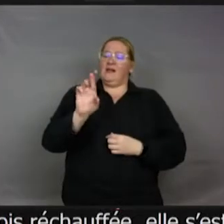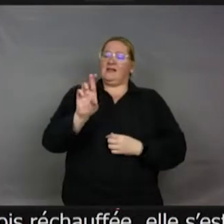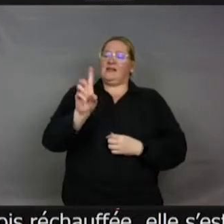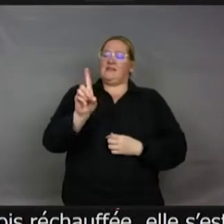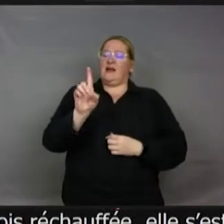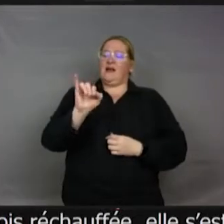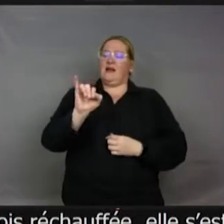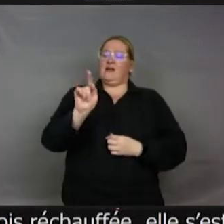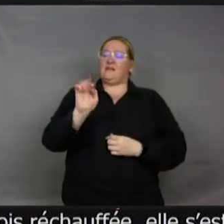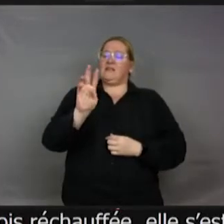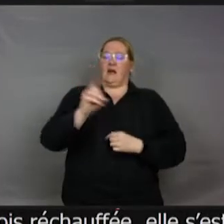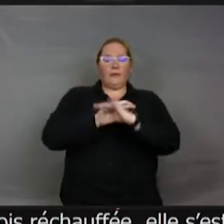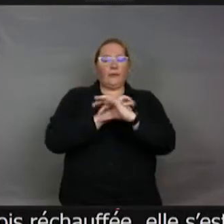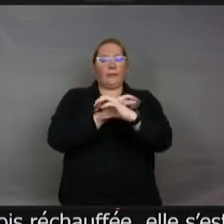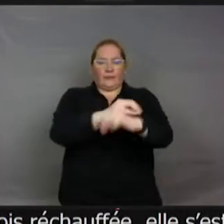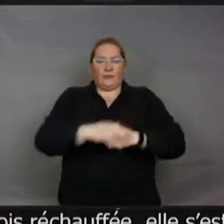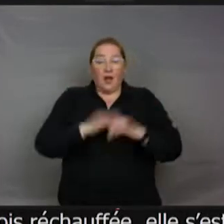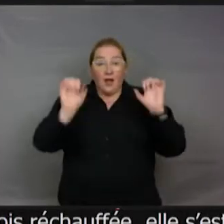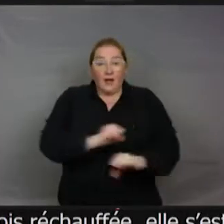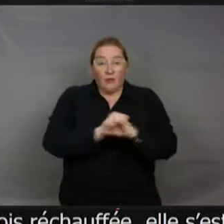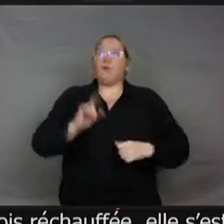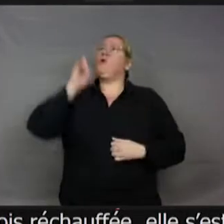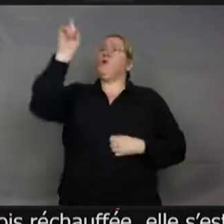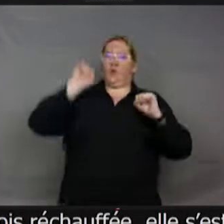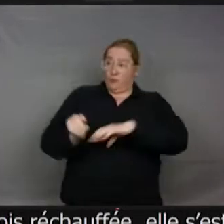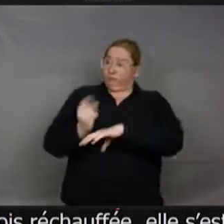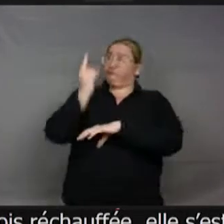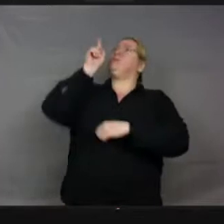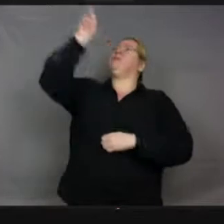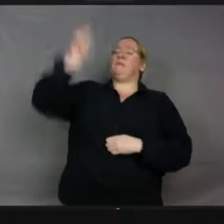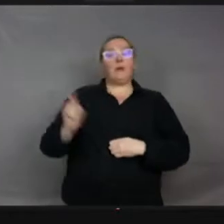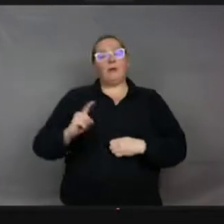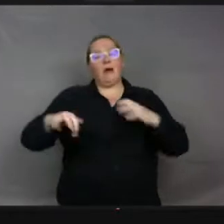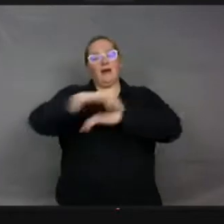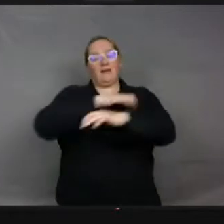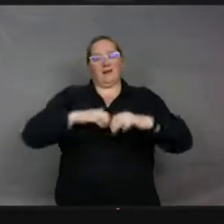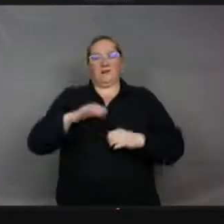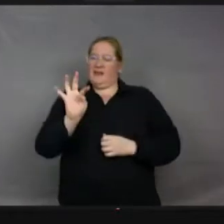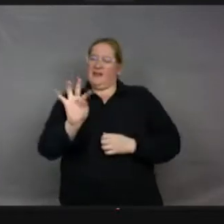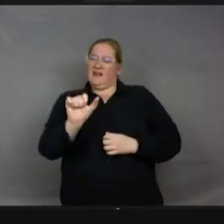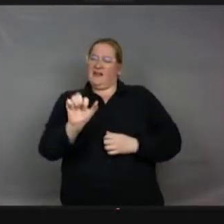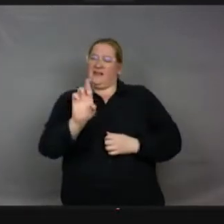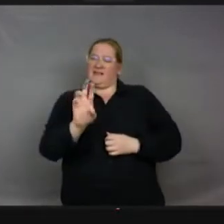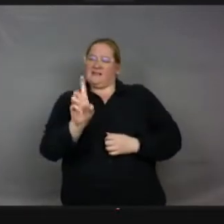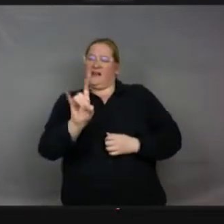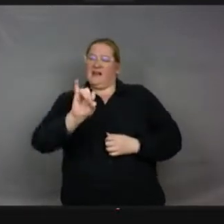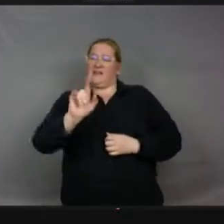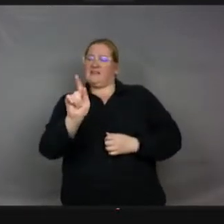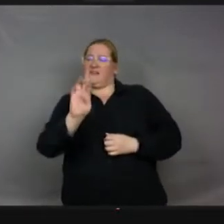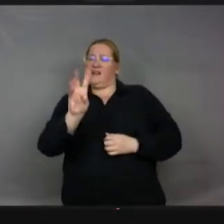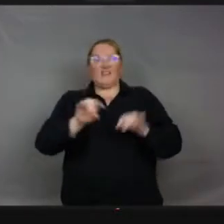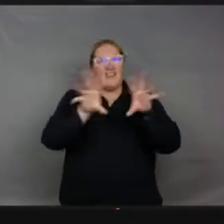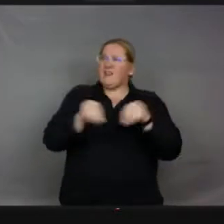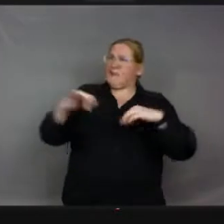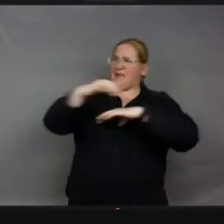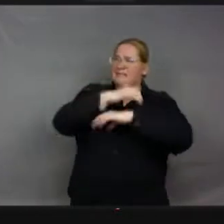avec... Ils vont dans l'espace, etc. Mais c'est pas des insectes. C'est des insectes, c'est quoi alors ? Les tardigrades,'est des... Ouh là là, j'ai un énorme... Je pense que ça doit être